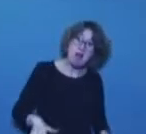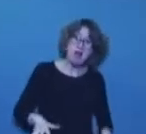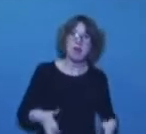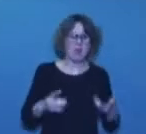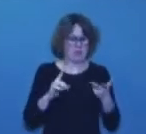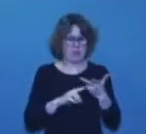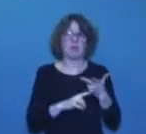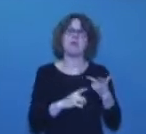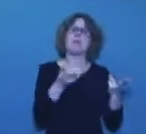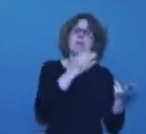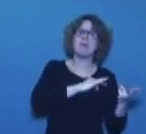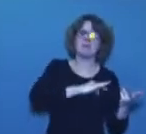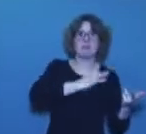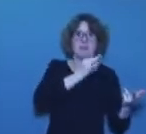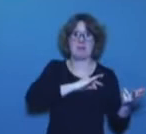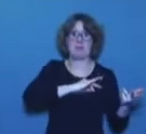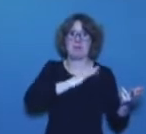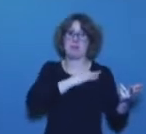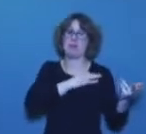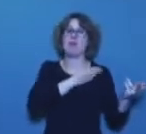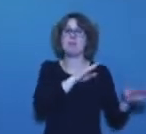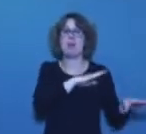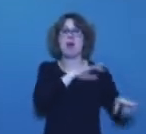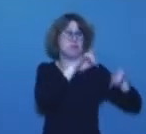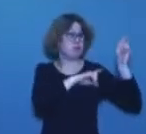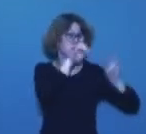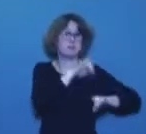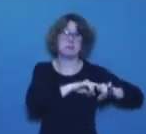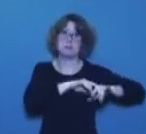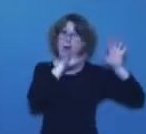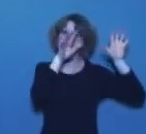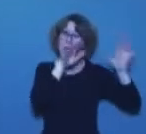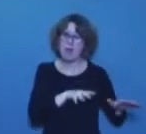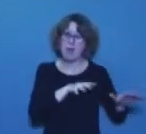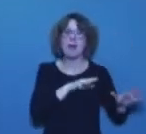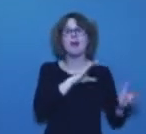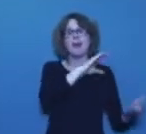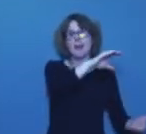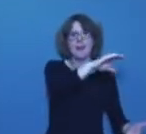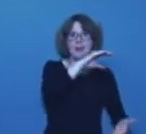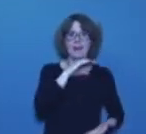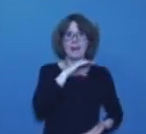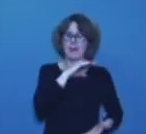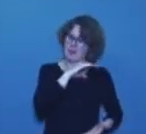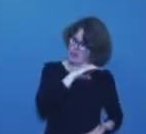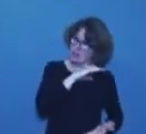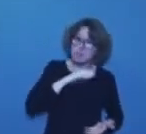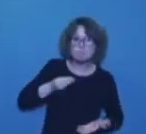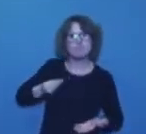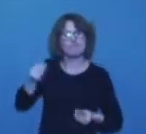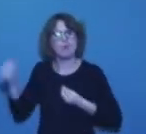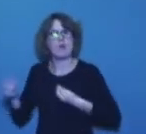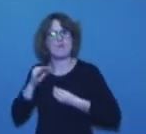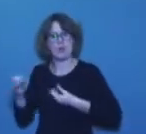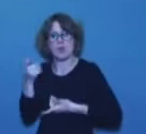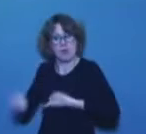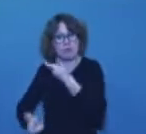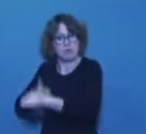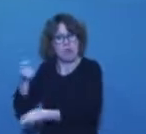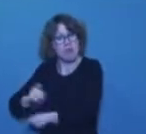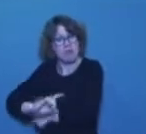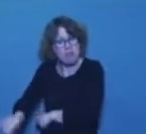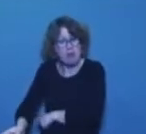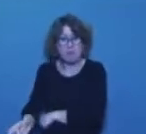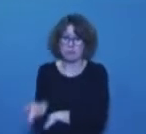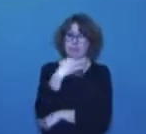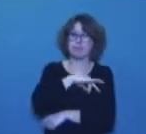dividendes de toutes sortes. Et que tout ce qu'ils prennent, ils ne le mettent pas dans l'économie. Parce que ce qui part en dividendes est des fois pire que tout,